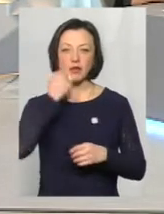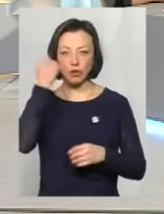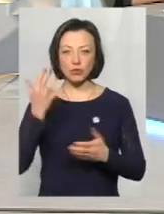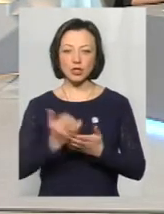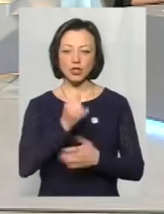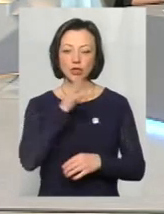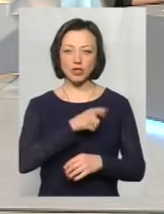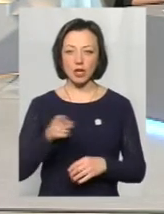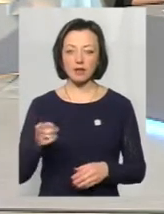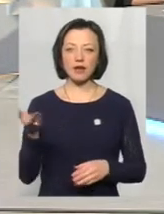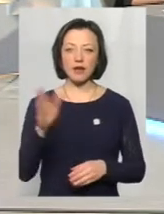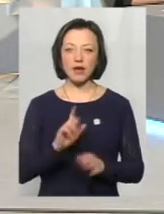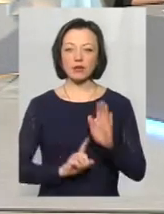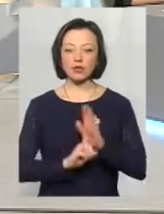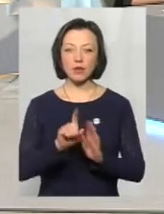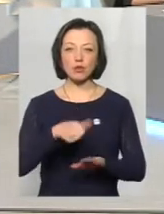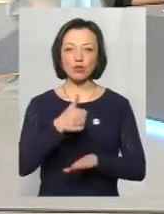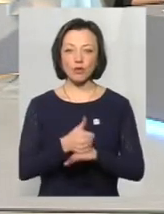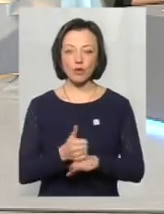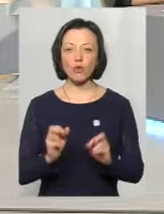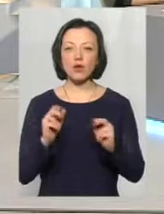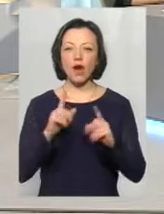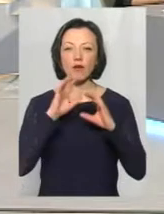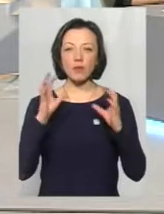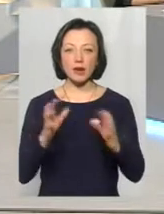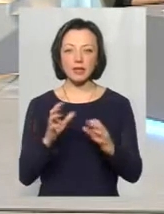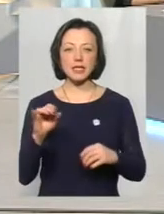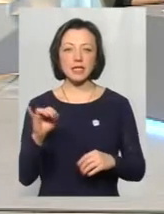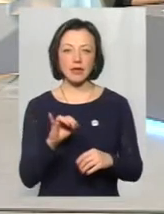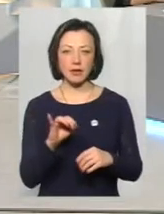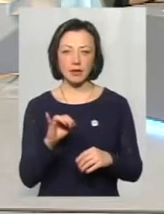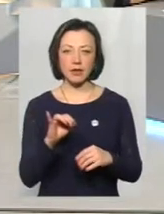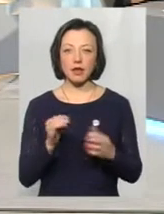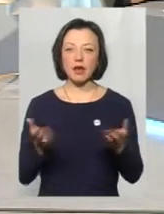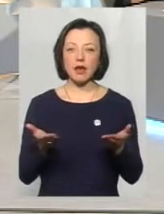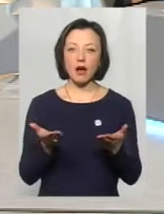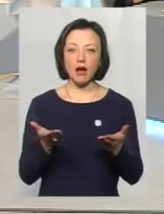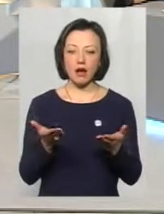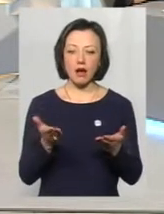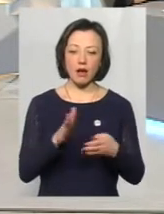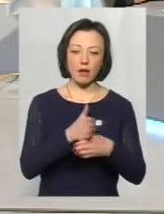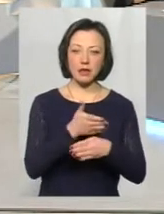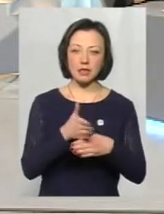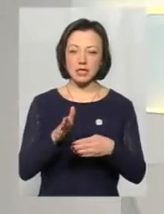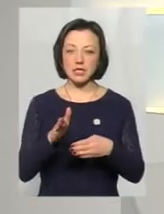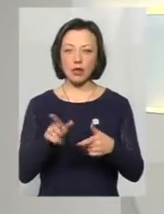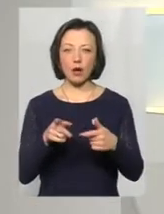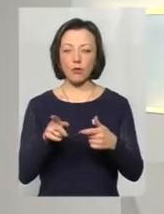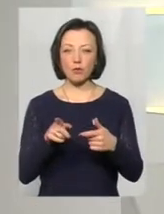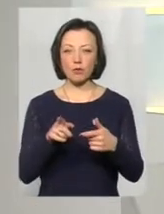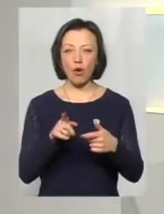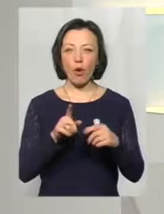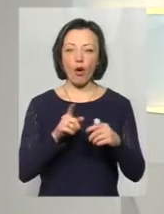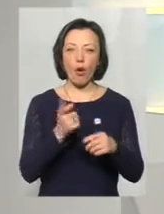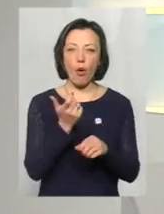І давайте почнемо з основного. Все ж таки, як вберегтися і яка грань між обмороженням і